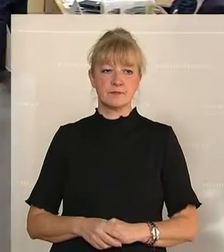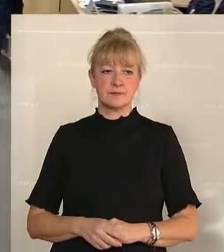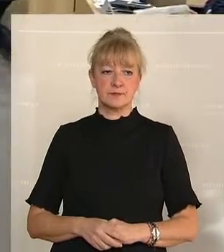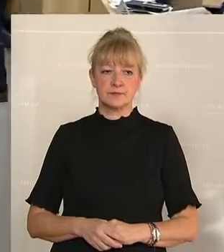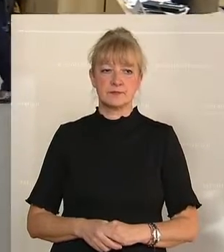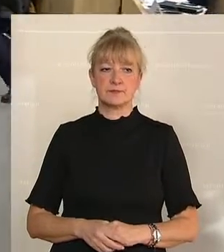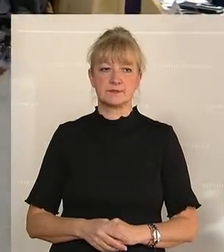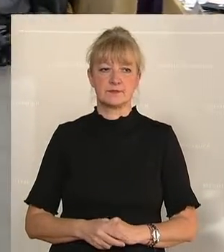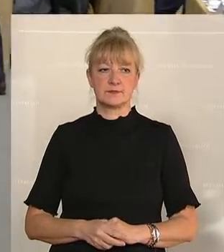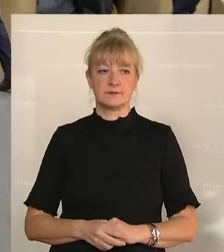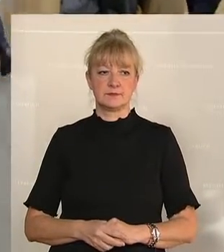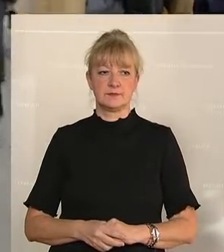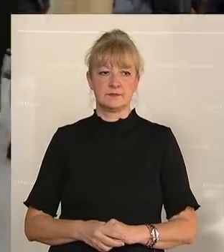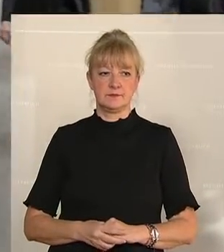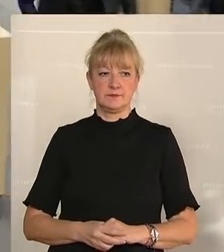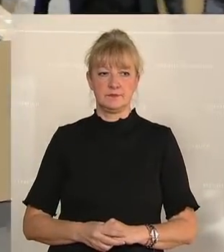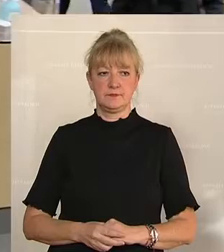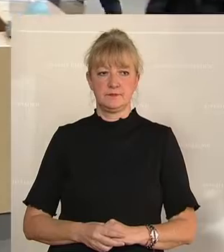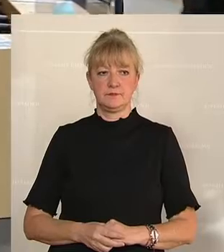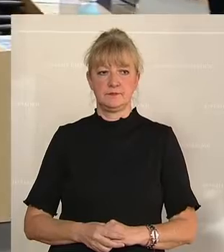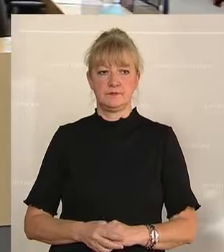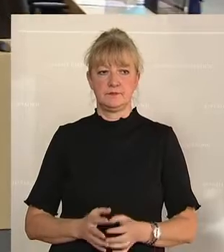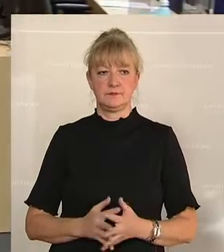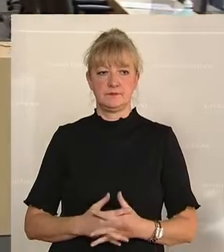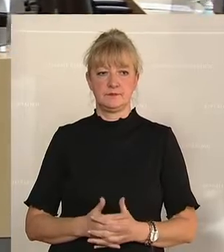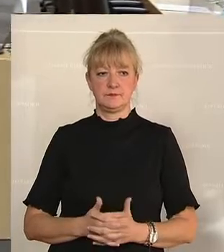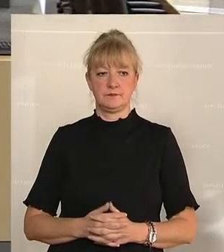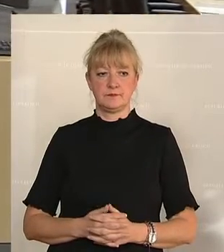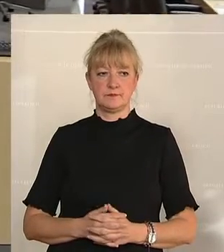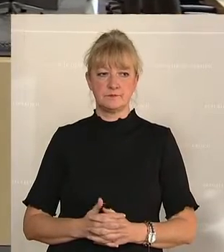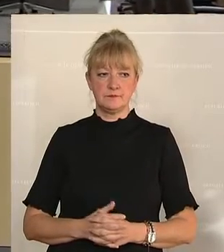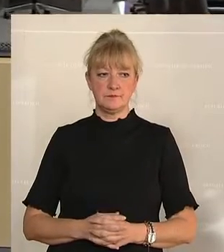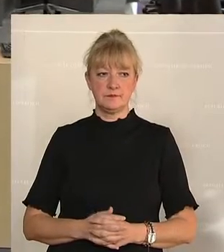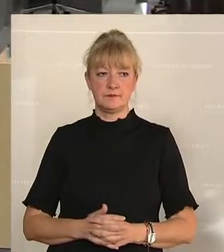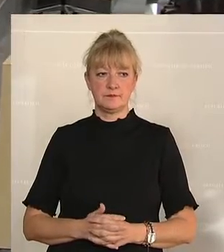Fachkräfte in Mangelberufen, Schlüsselkräfte, Stammsaisoners und StudienabsolventInnen.